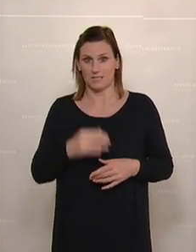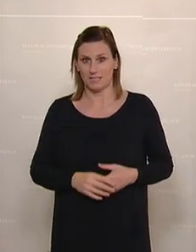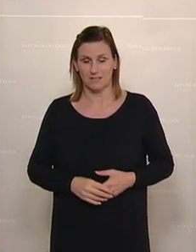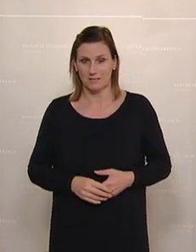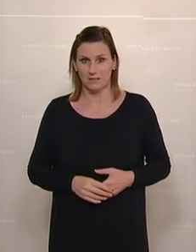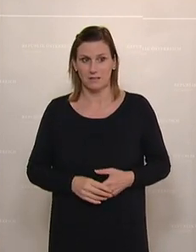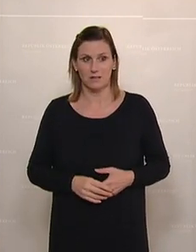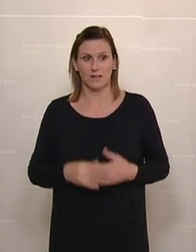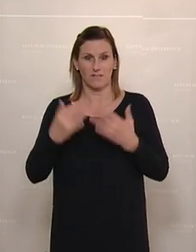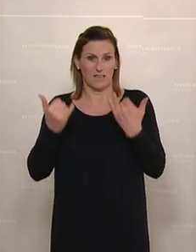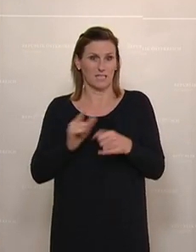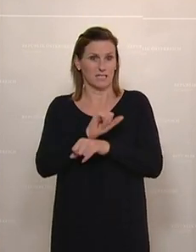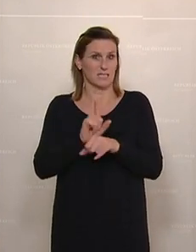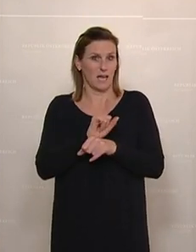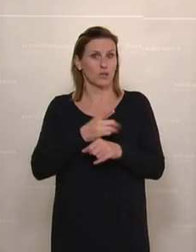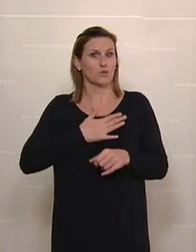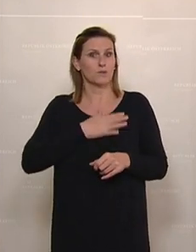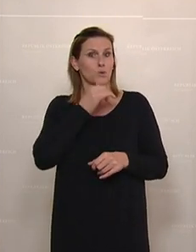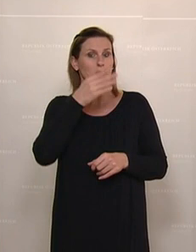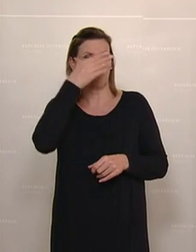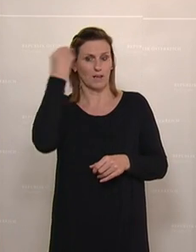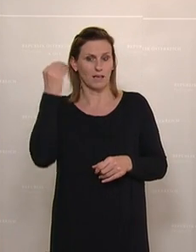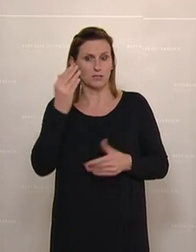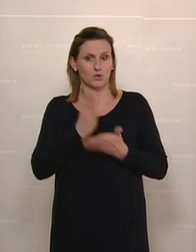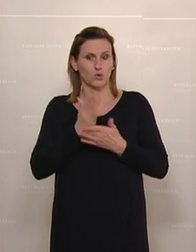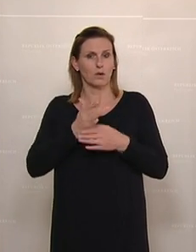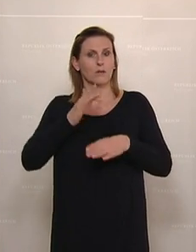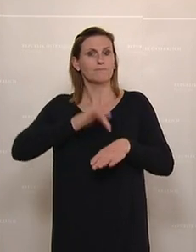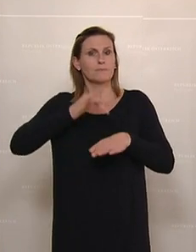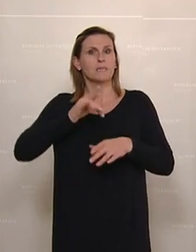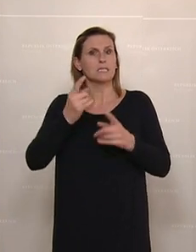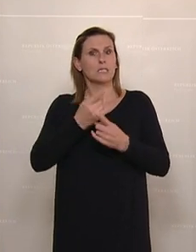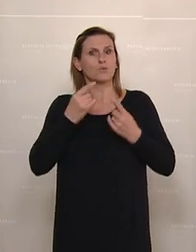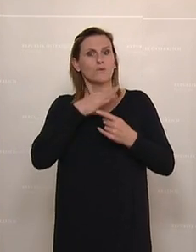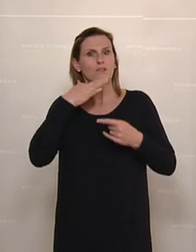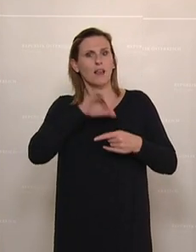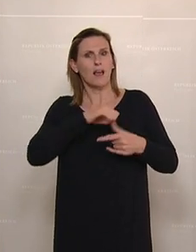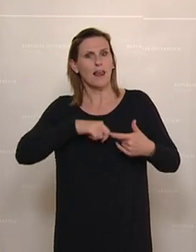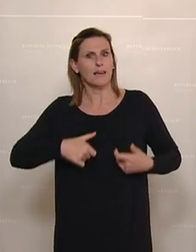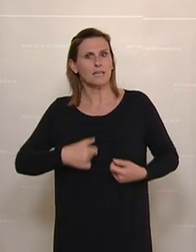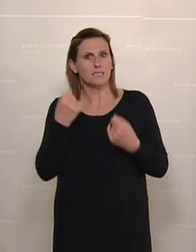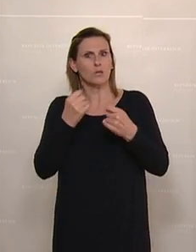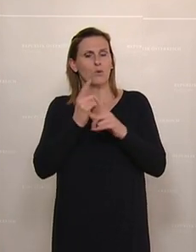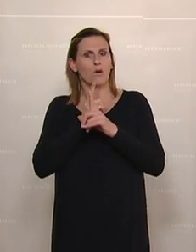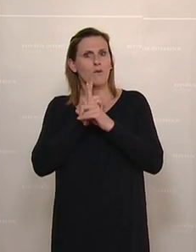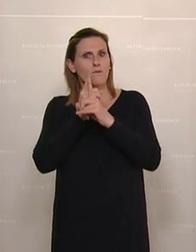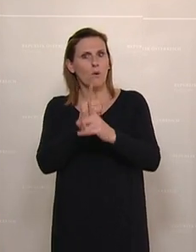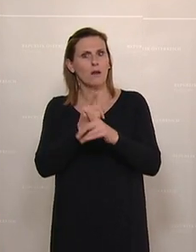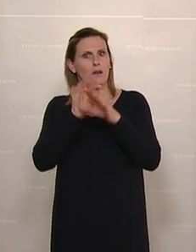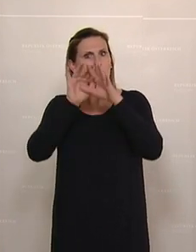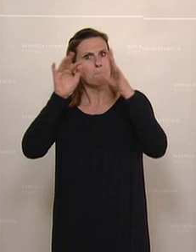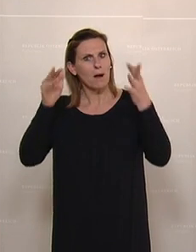schon gar nicht in Zeiten wie diesen, wo sich die vorher schon prekäre Situation vieler Alleinerziehenden durch die Folgen der Pandemie